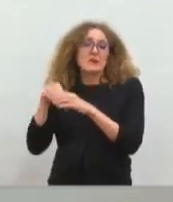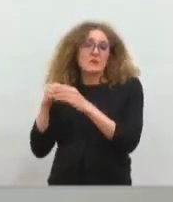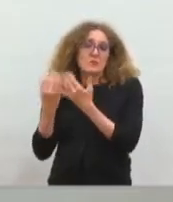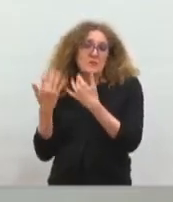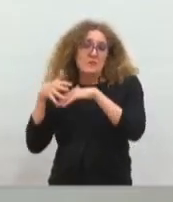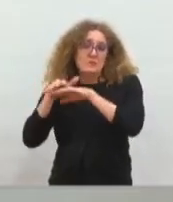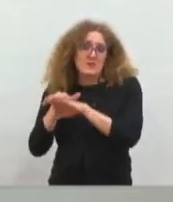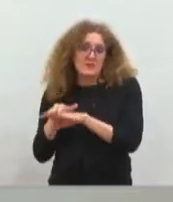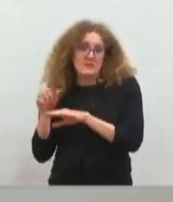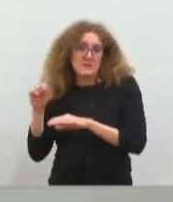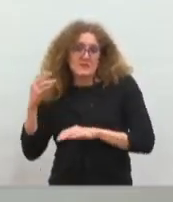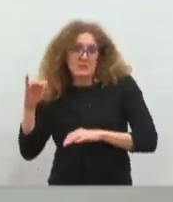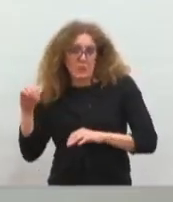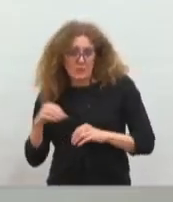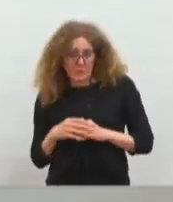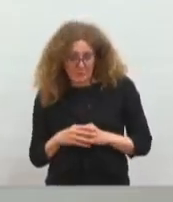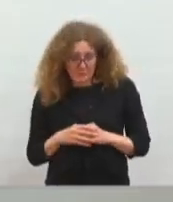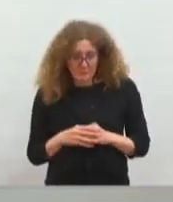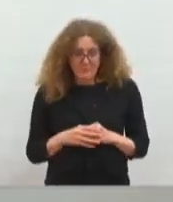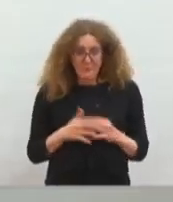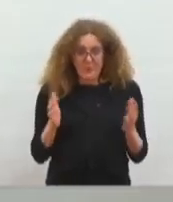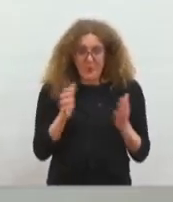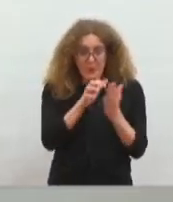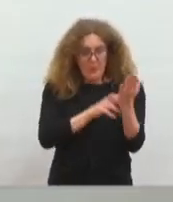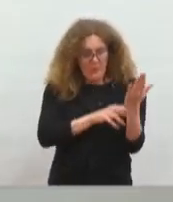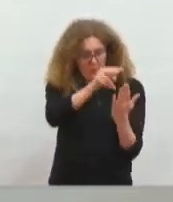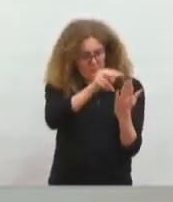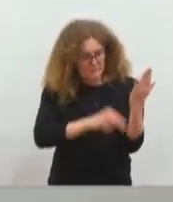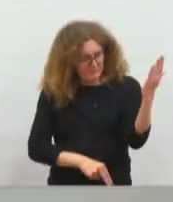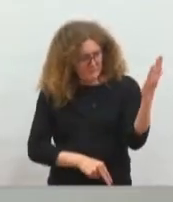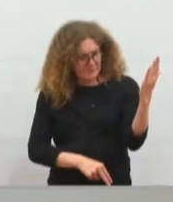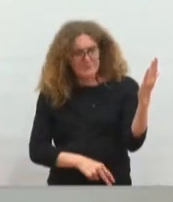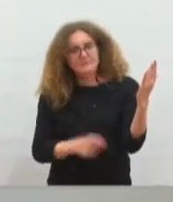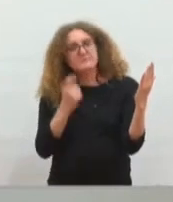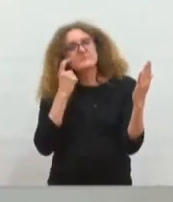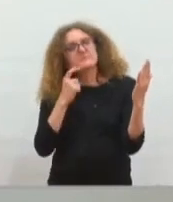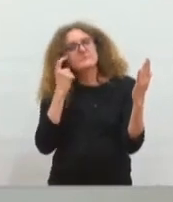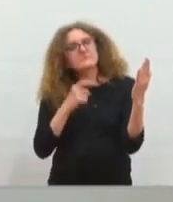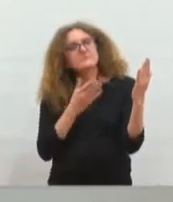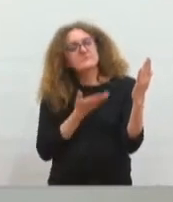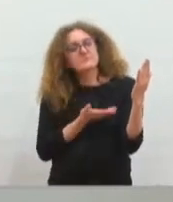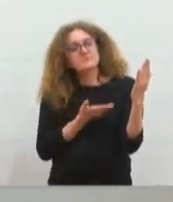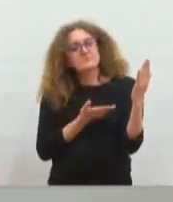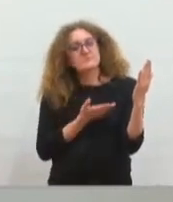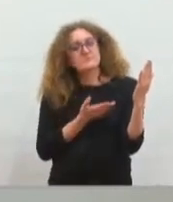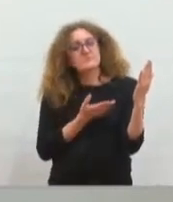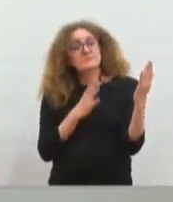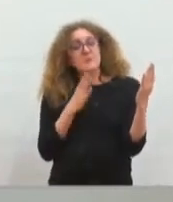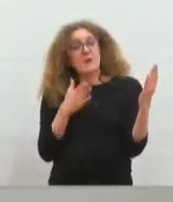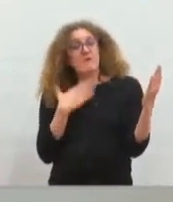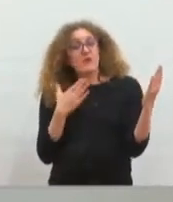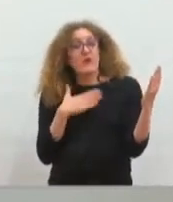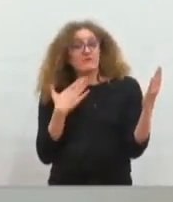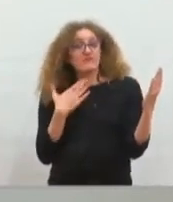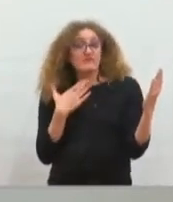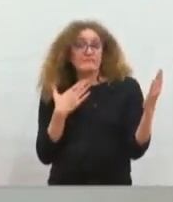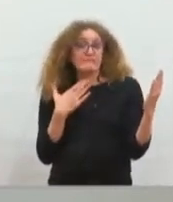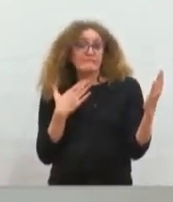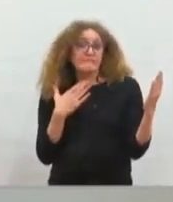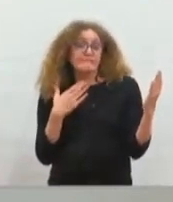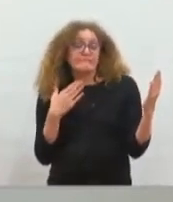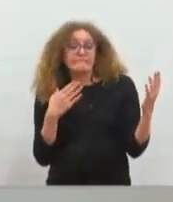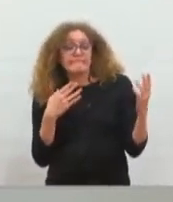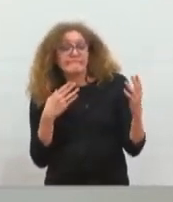quand vous lisez le rapport, vous apercevez qu'il y a des avantages et des inconvénients à